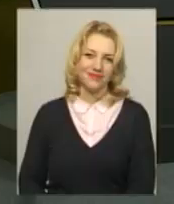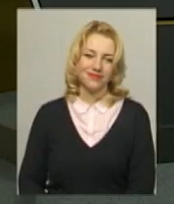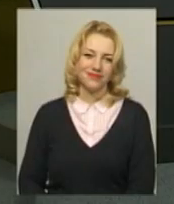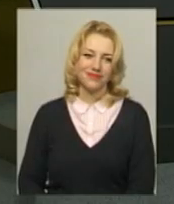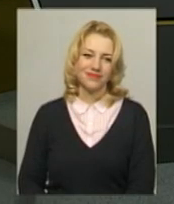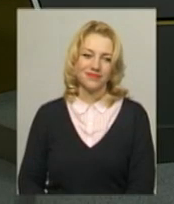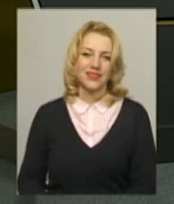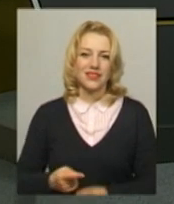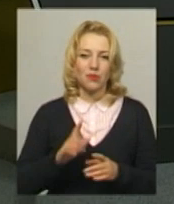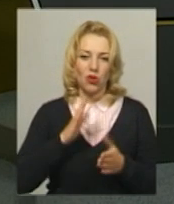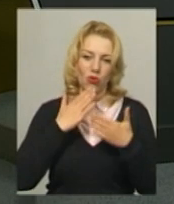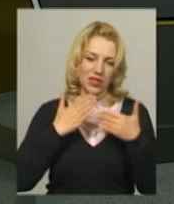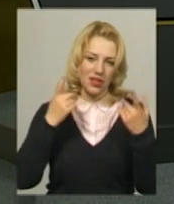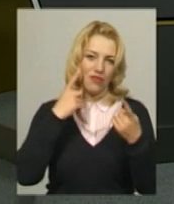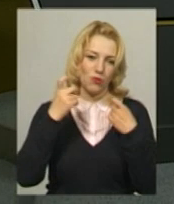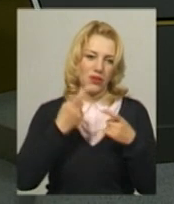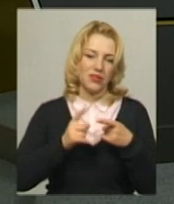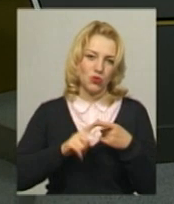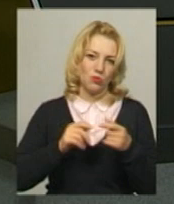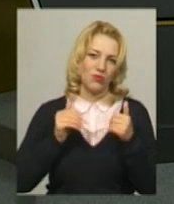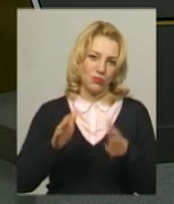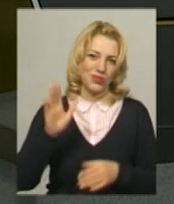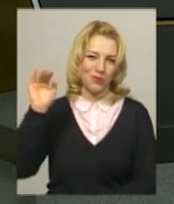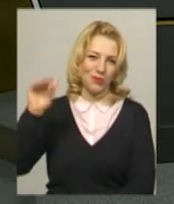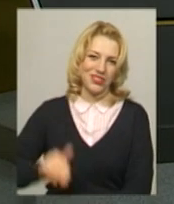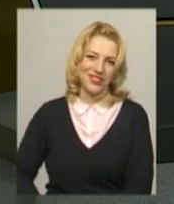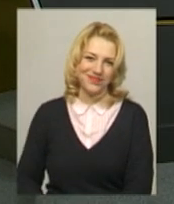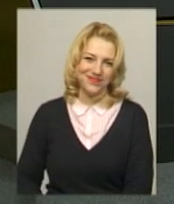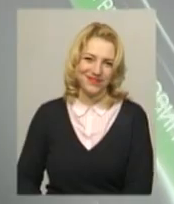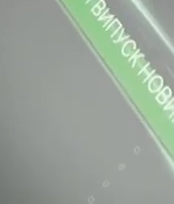Це була остання інформація цього випуску. Побачимось!